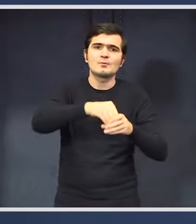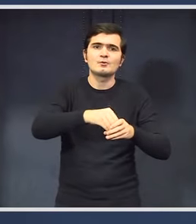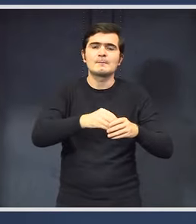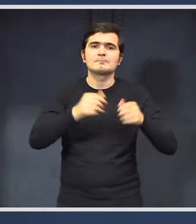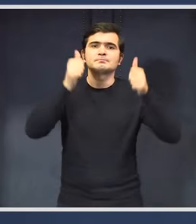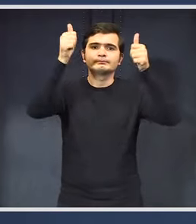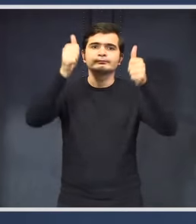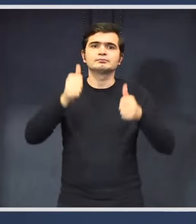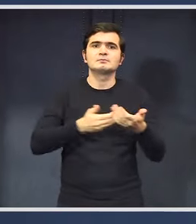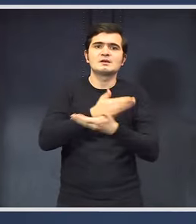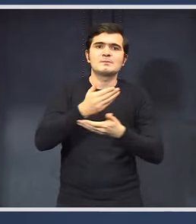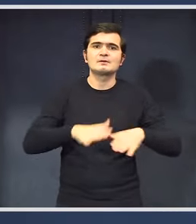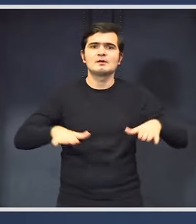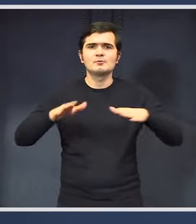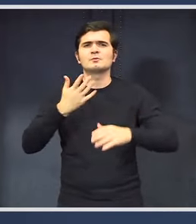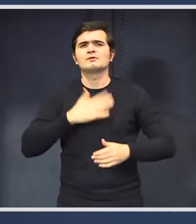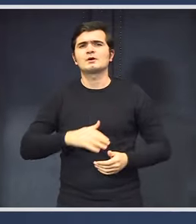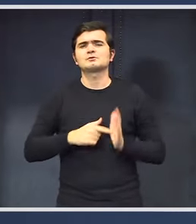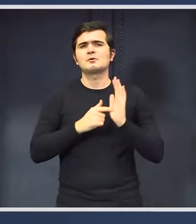și aș vrea să vă dau câteva repere